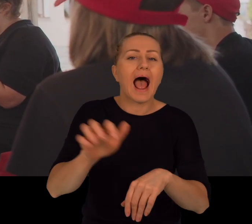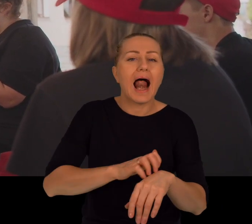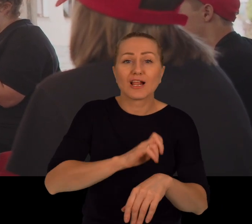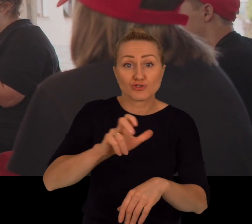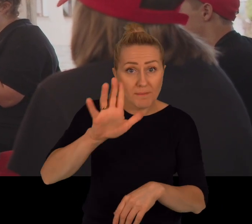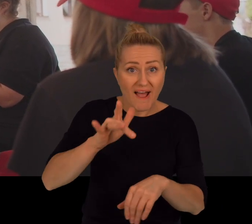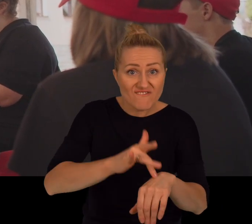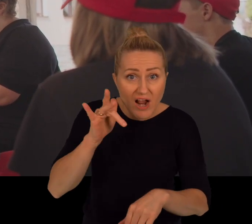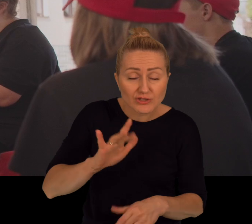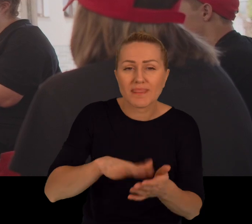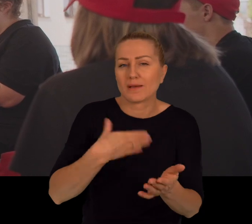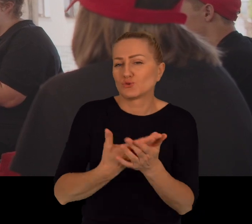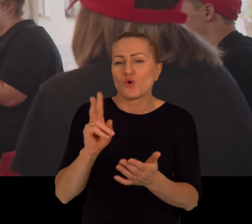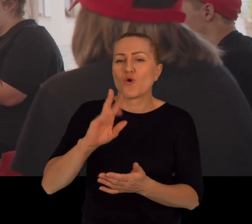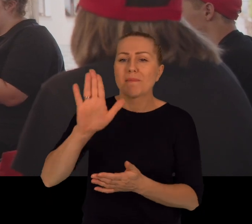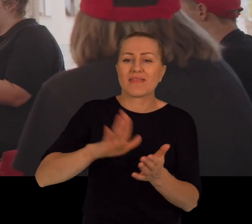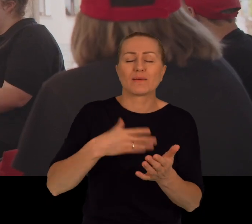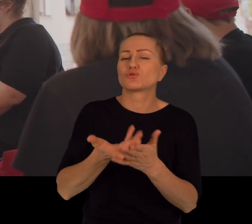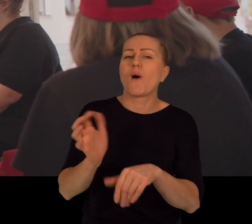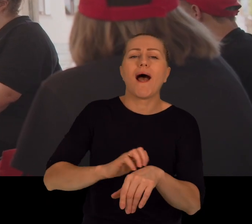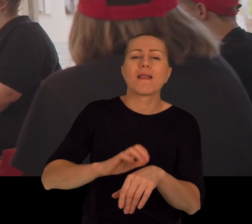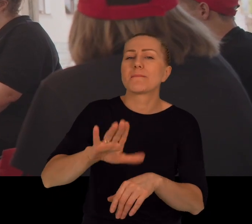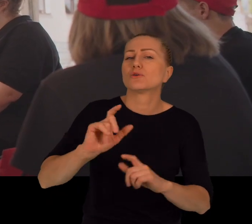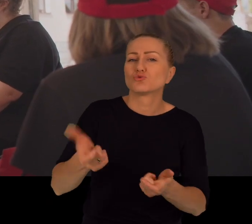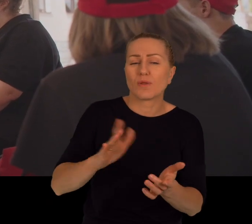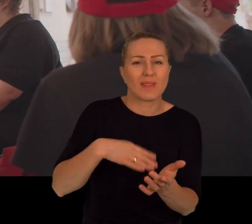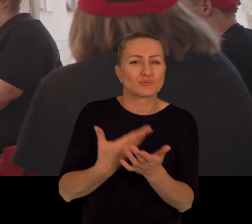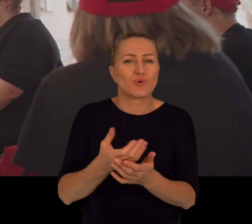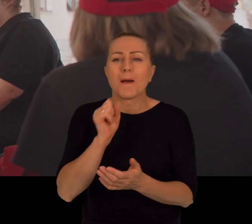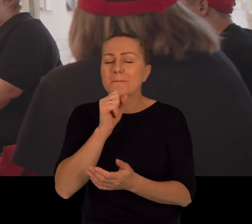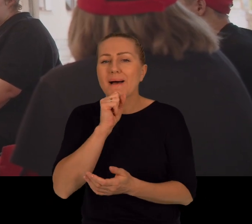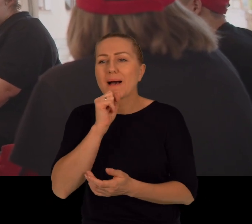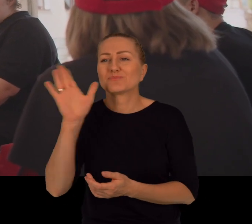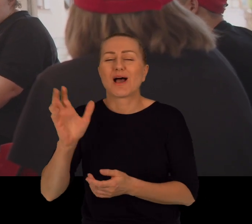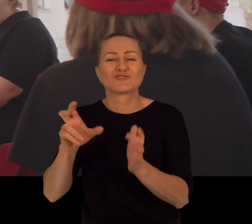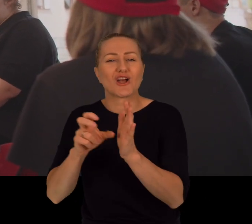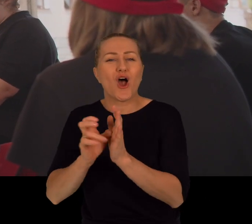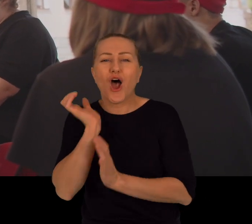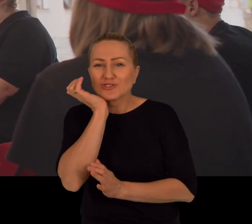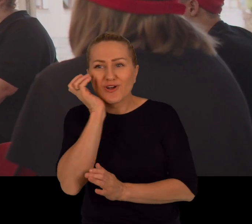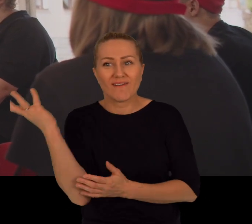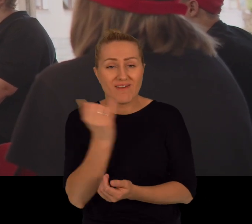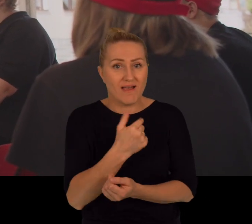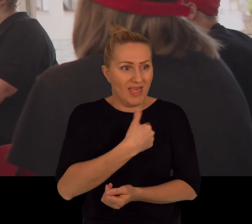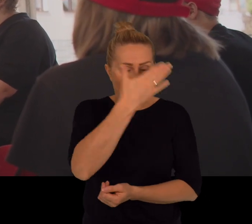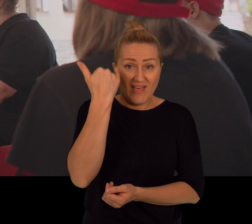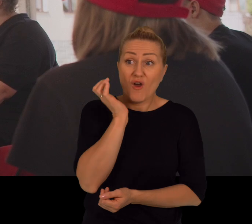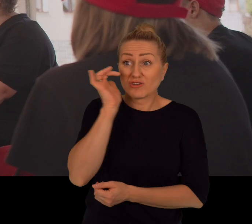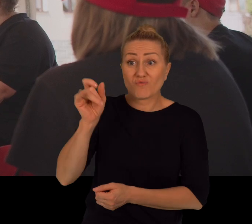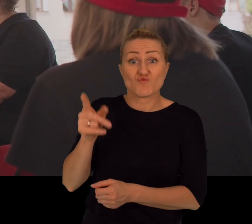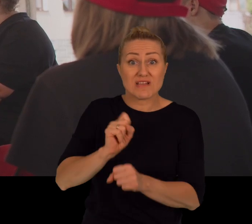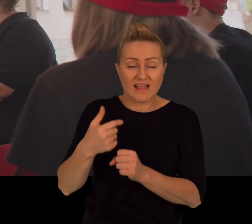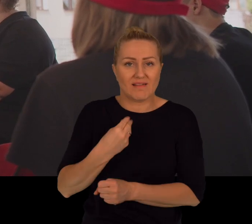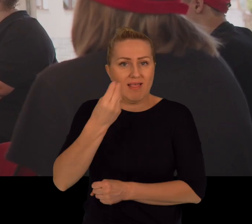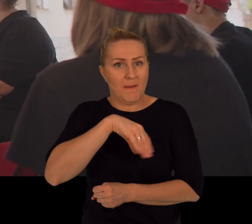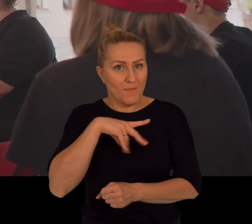Alergię. Czy jest Pani na coś uczulona? na przykład, co? Na co może być uczulona? Babcia przyniosła ciasteczka orzechowe, nie? Pani nie wiedziała, że są